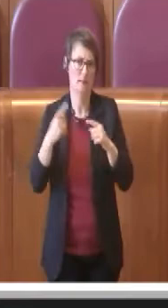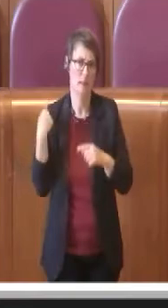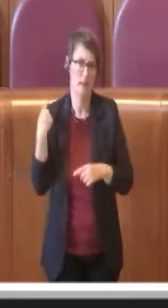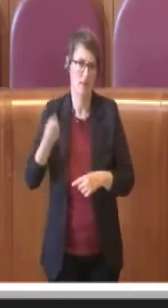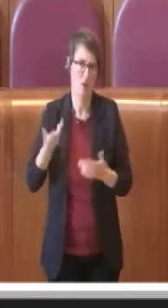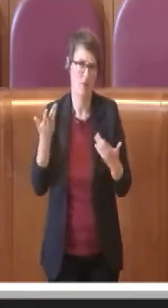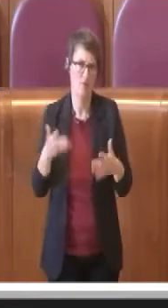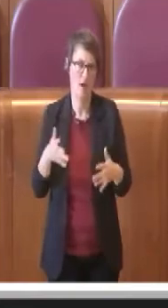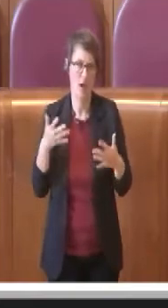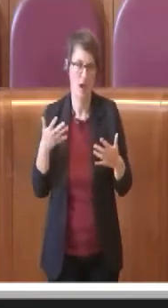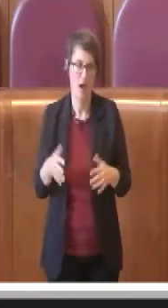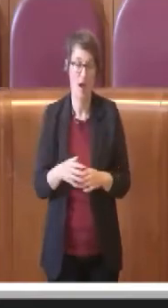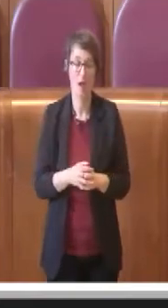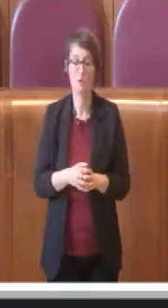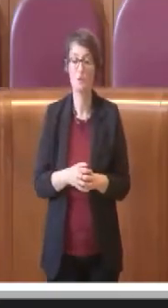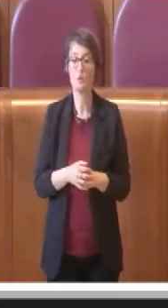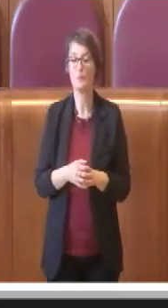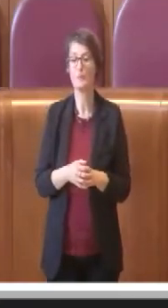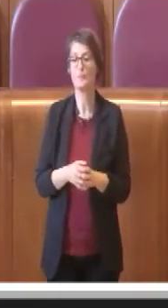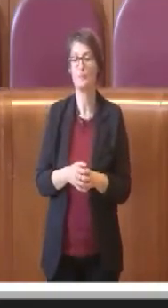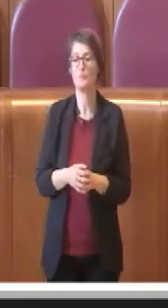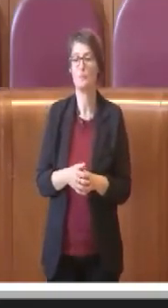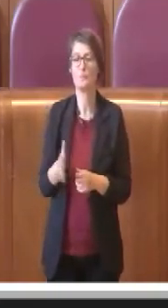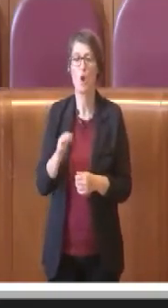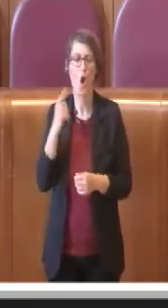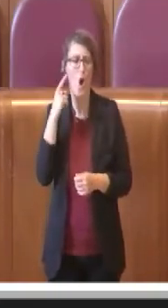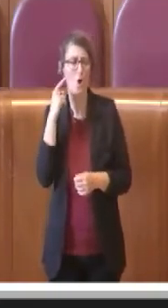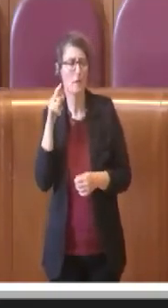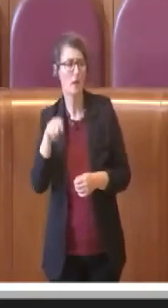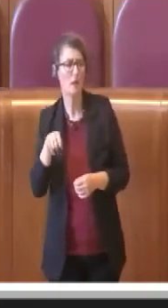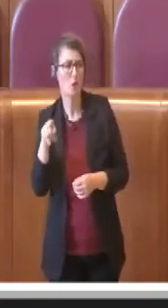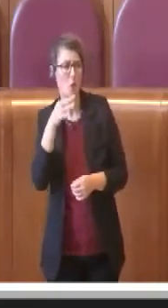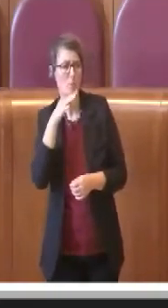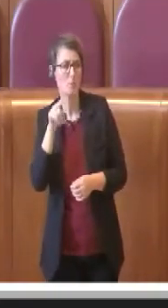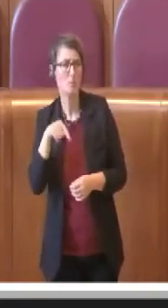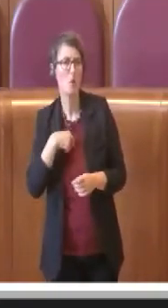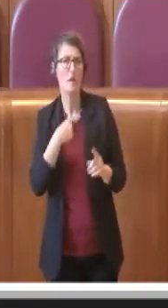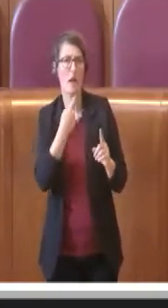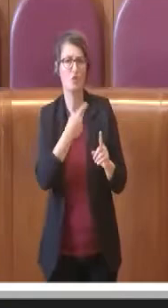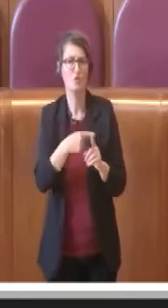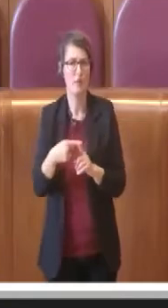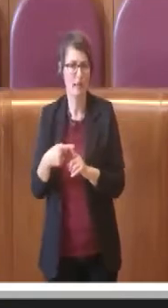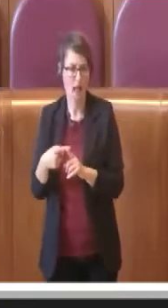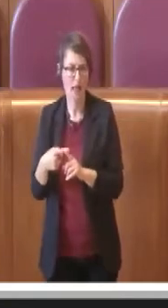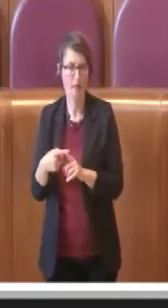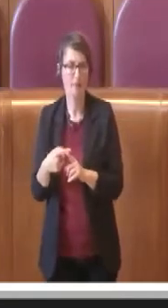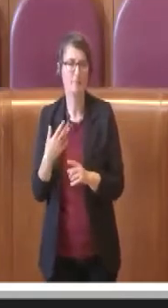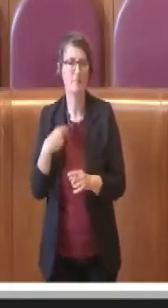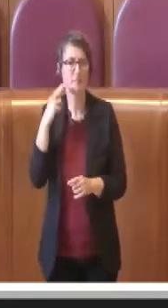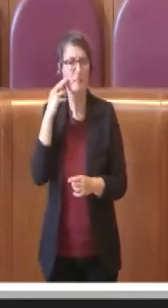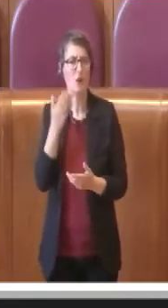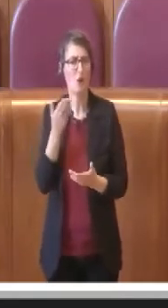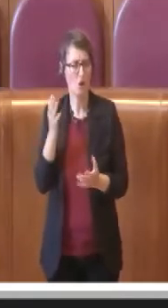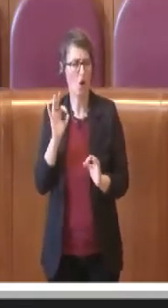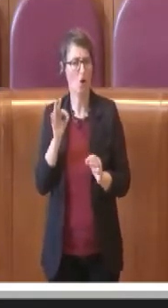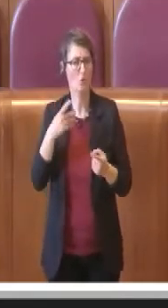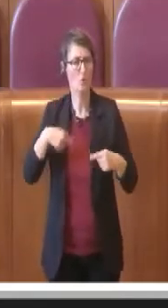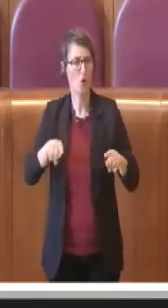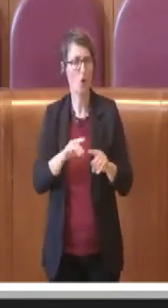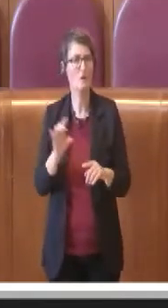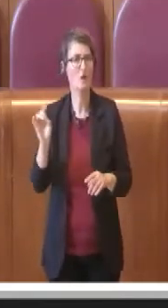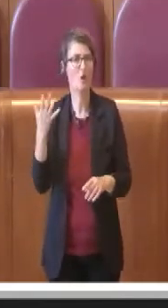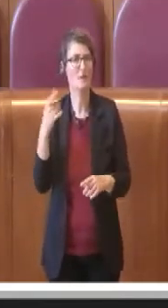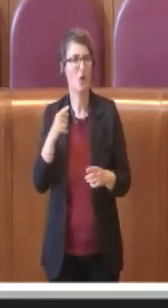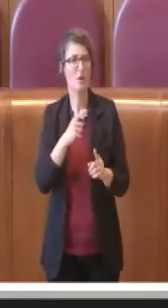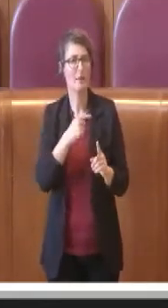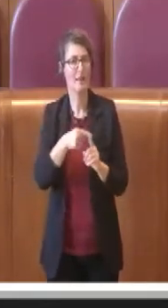Abbiamo parlato anche, ho sentito che si è parlato anche dei cimiteri, ricordo il Consiglio straordinario dei cimiteri, dove